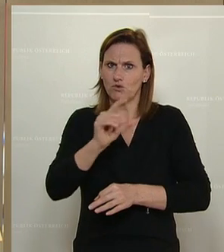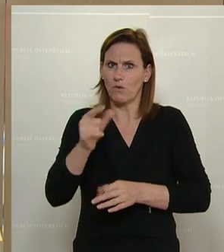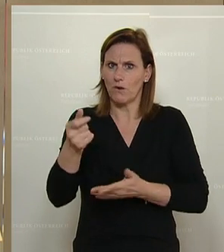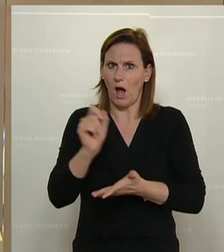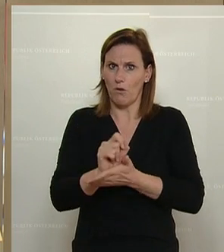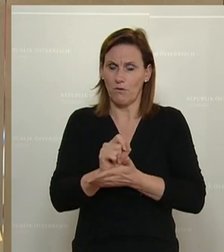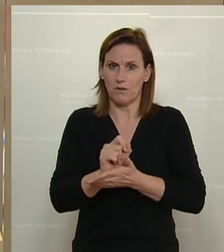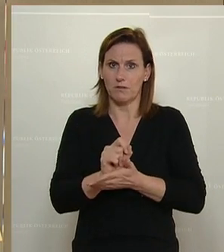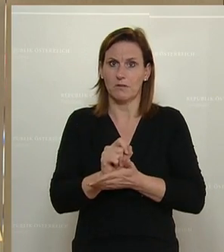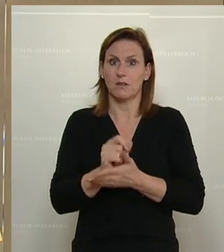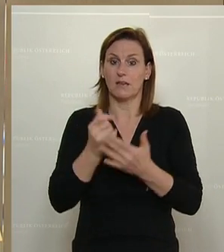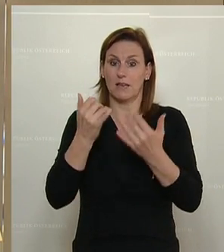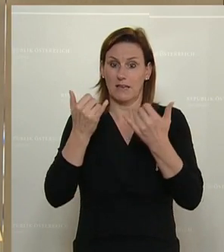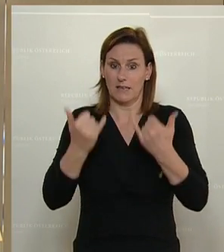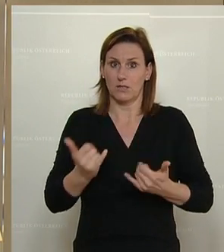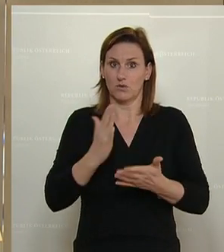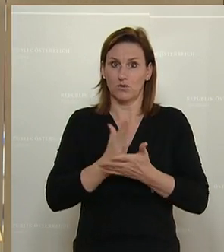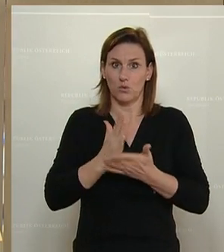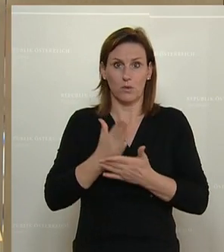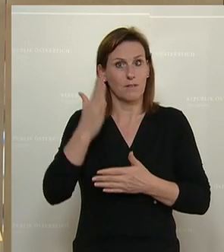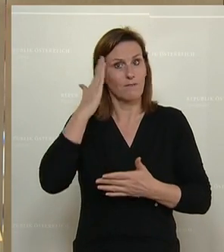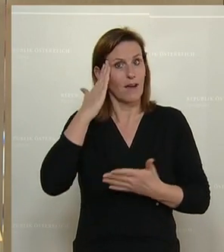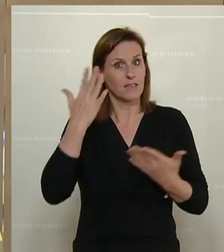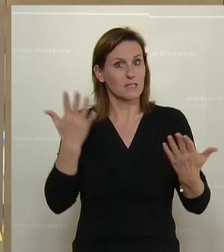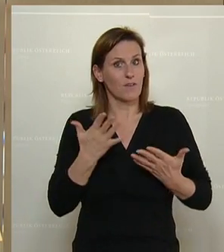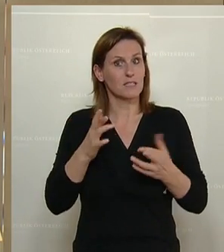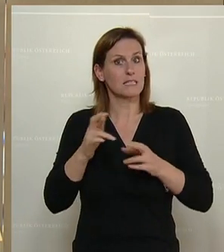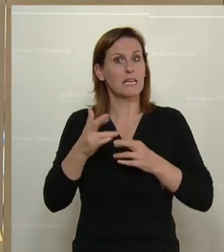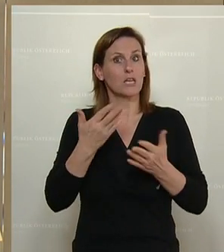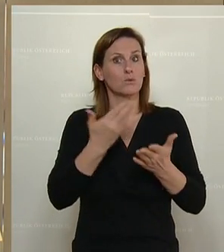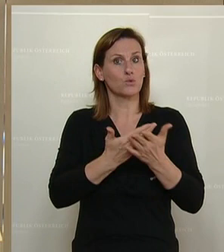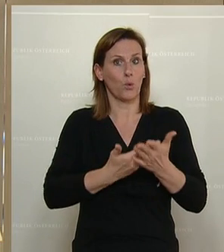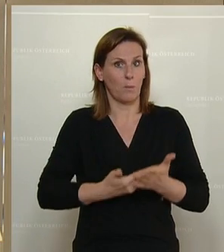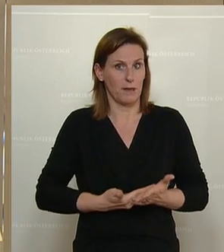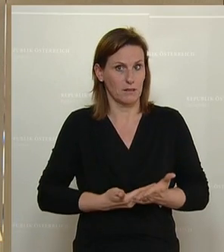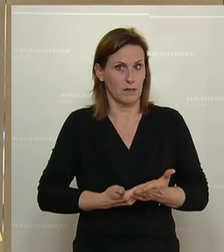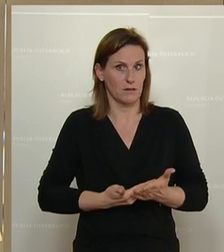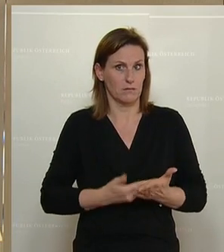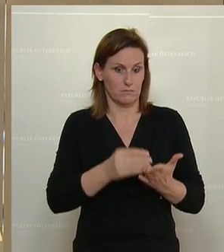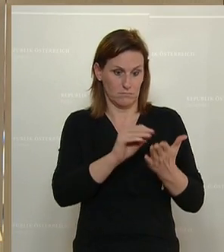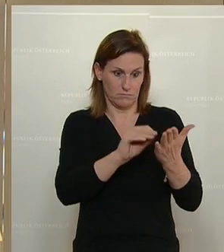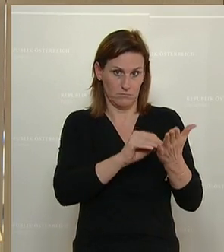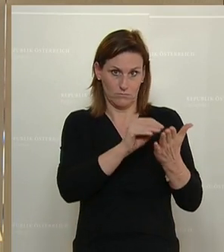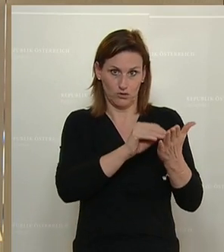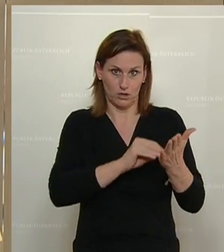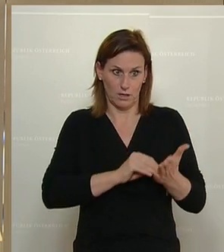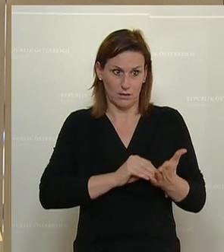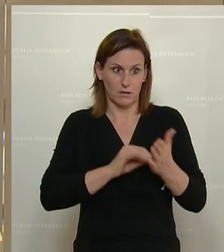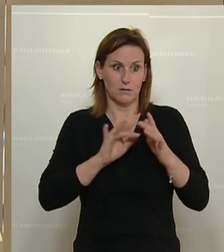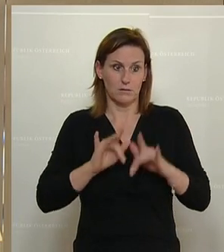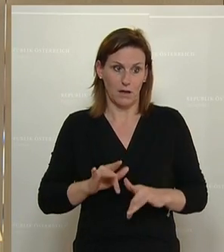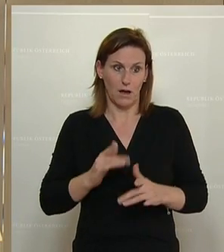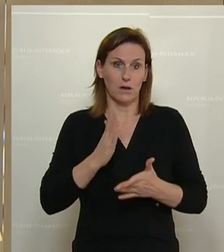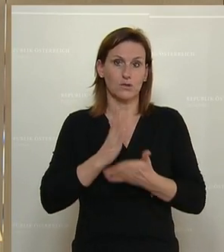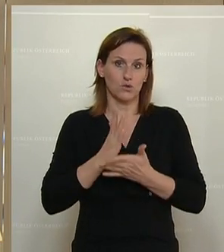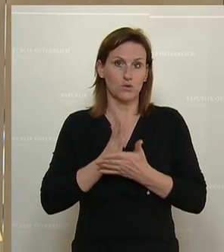Mittlerweile wissen wir, aus Regierungsdokumenten geht hervor, dass wir es